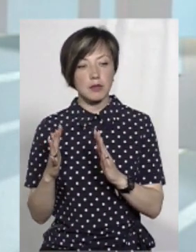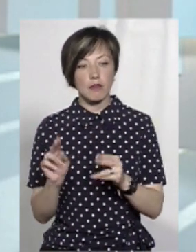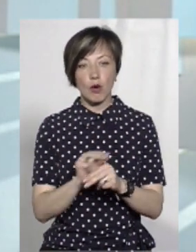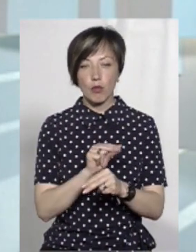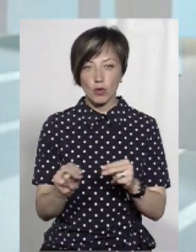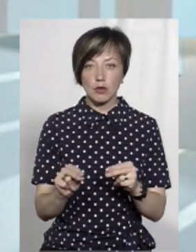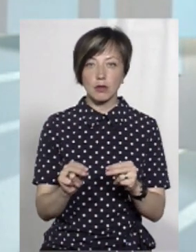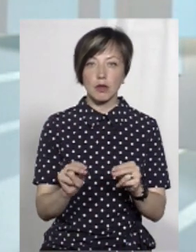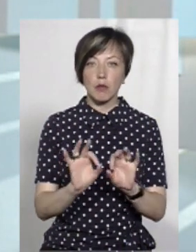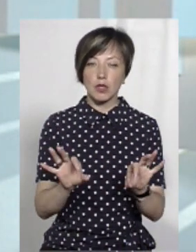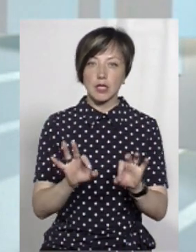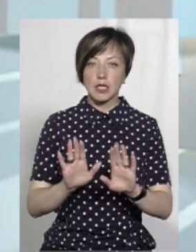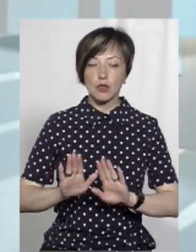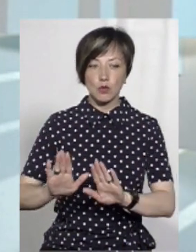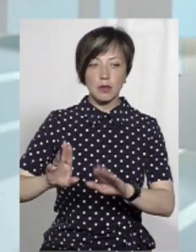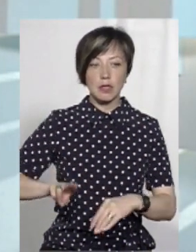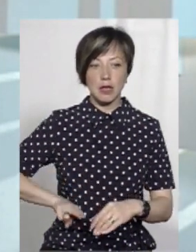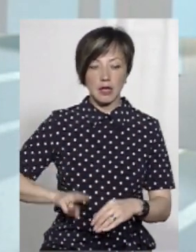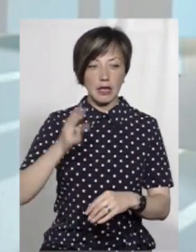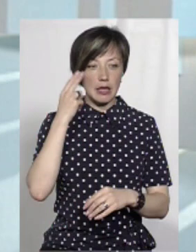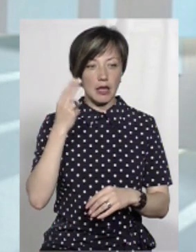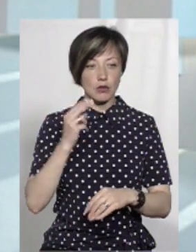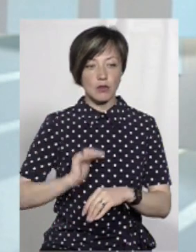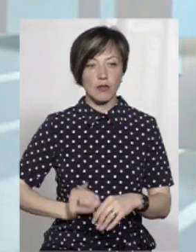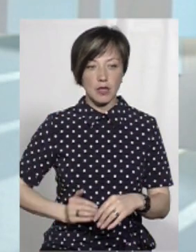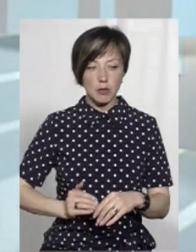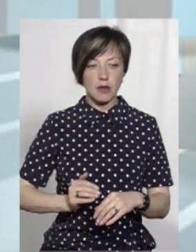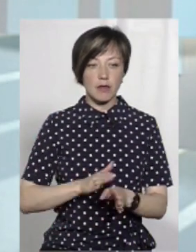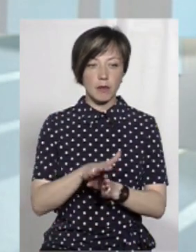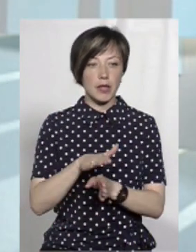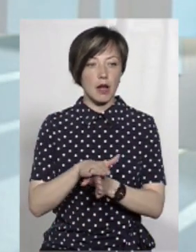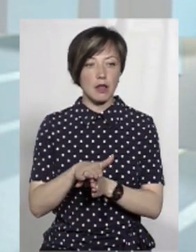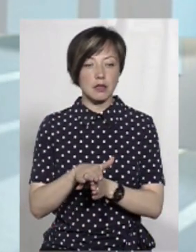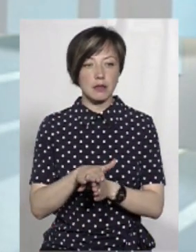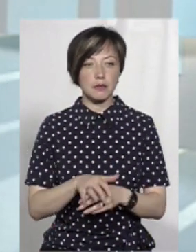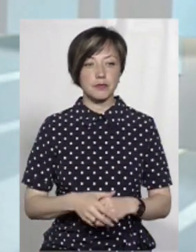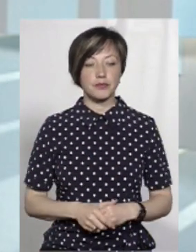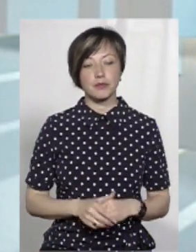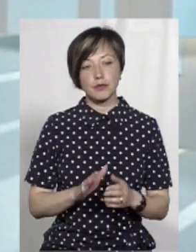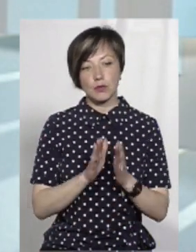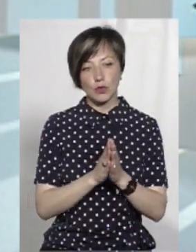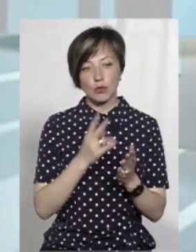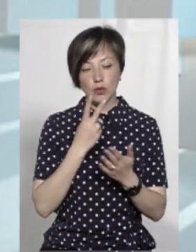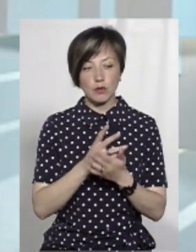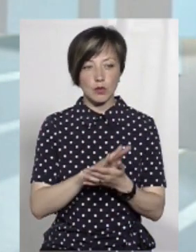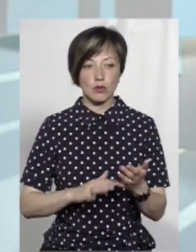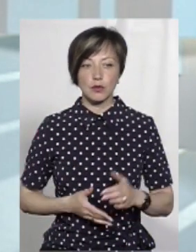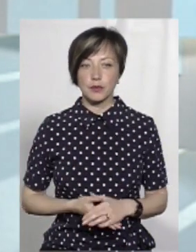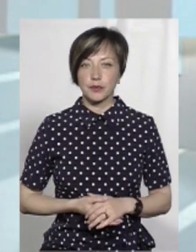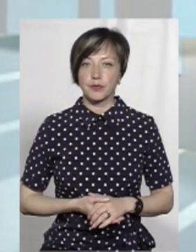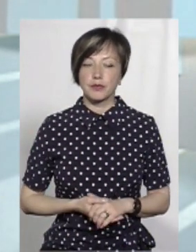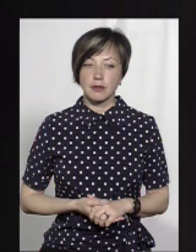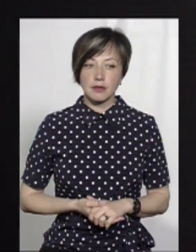у ремонті із нею поділився заступник директора китайської фірми-підрядника Цао Джунь. Прошу, подивимось і продовжимо